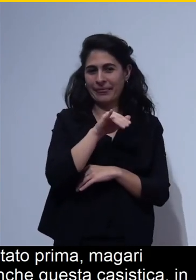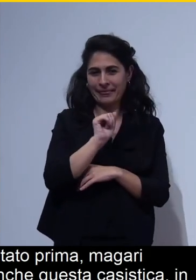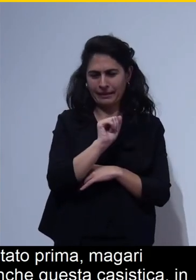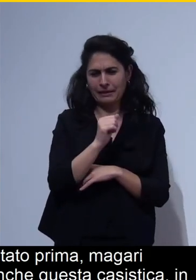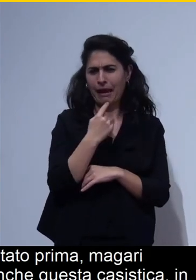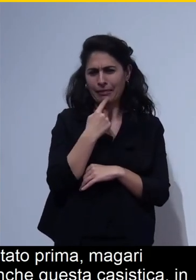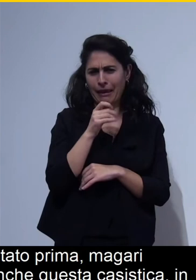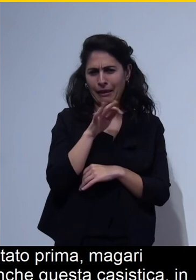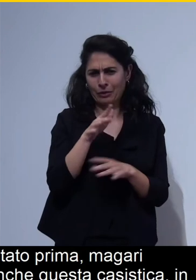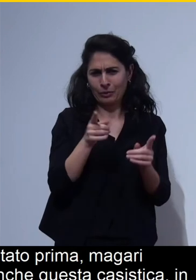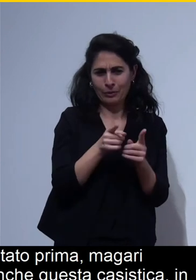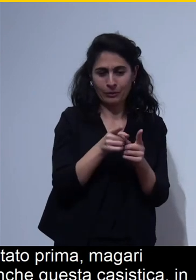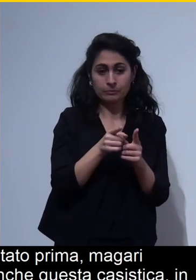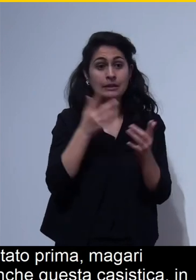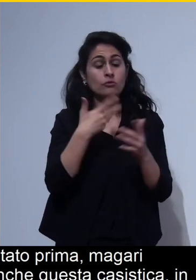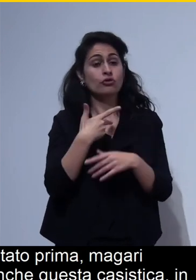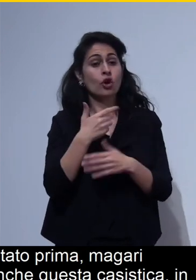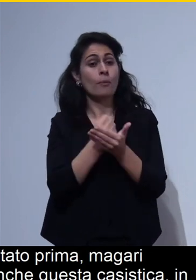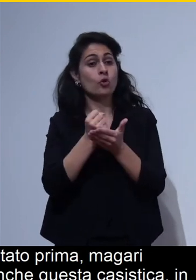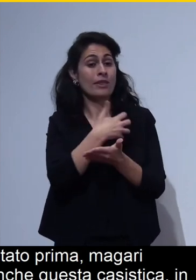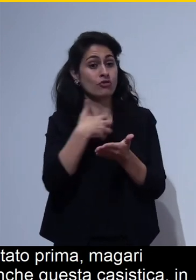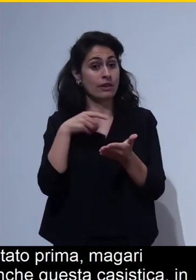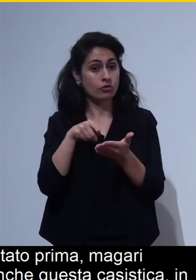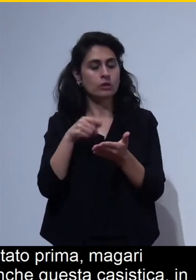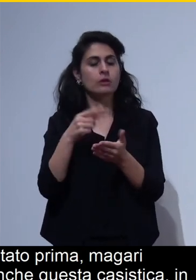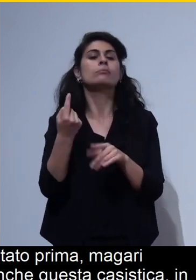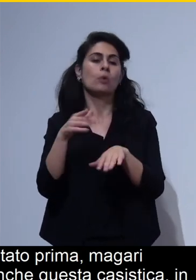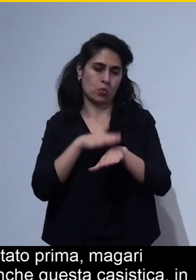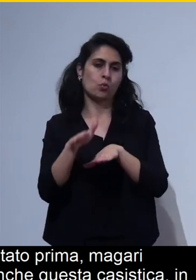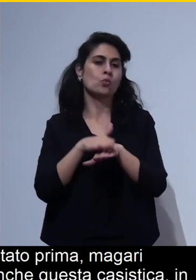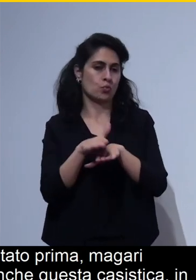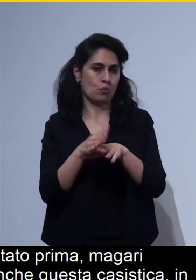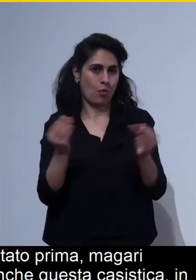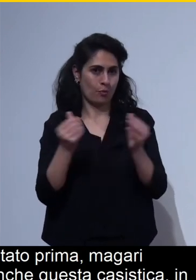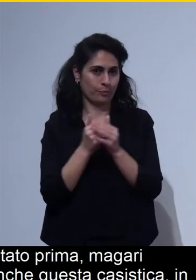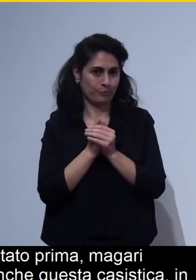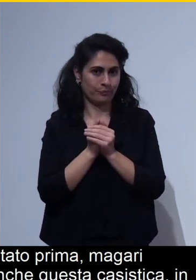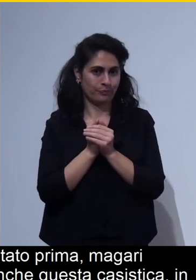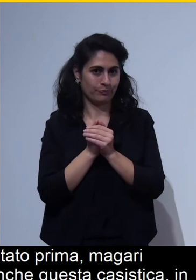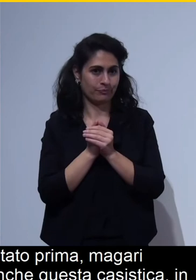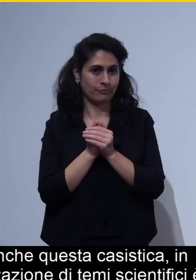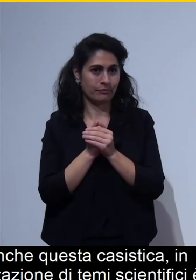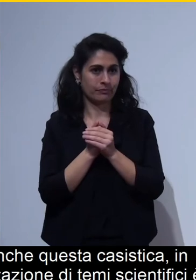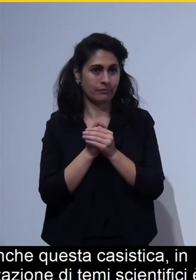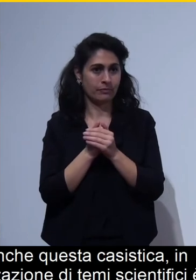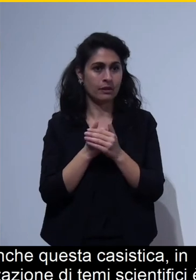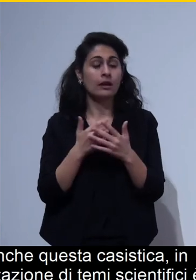realizzazione di documenti scientifici è molto usato e pertanto diciamo